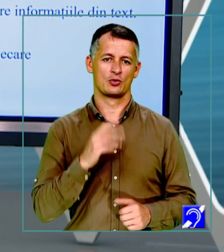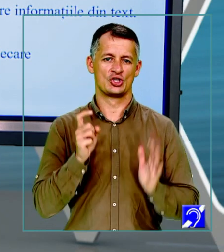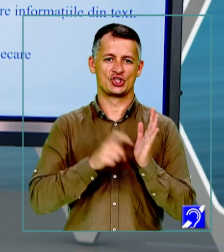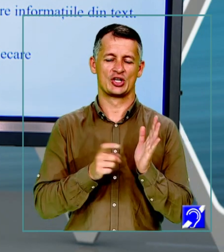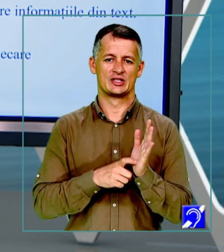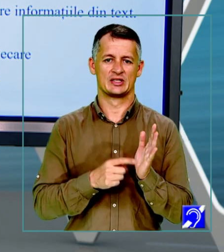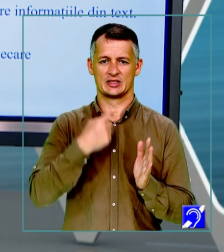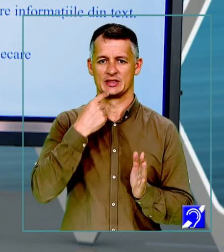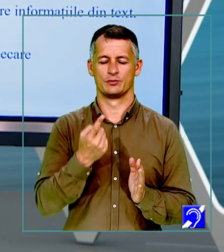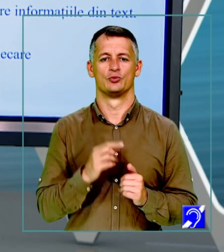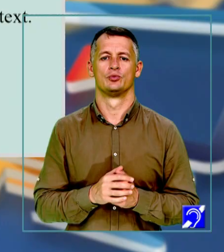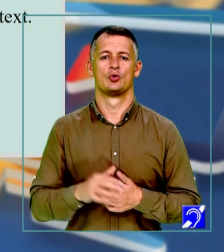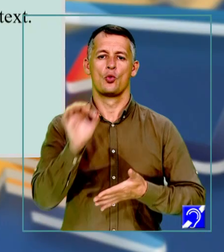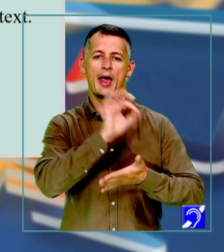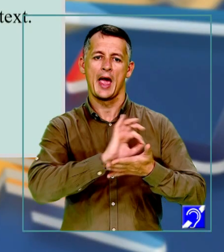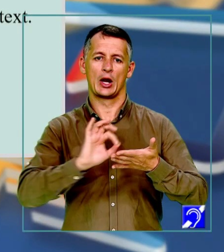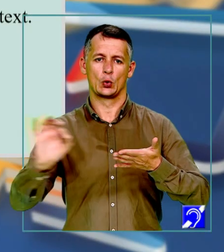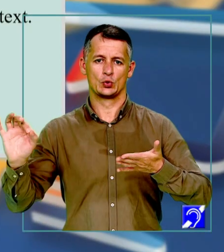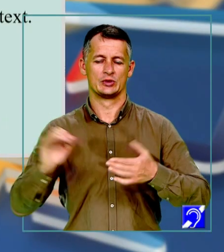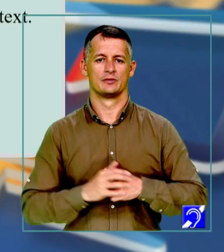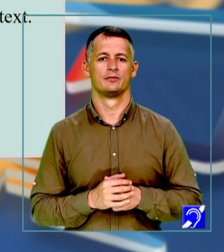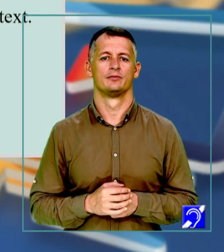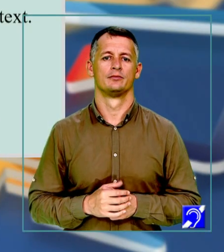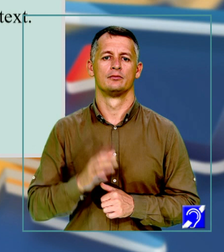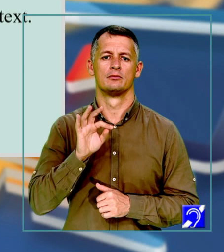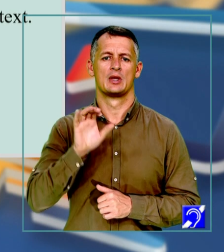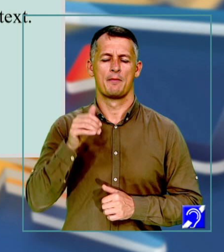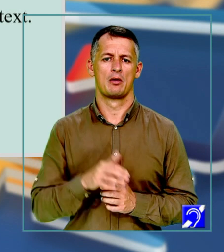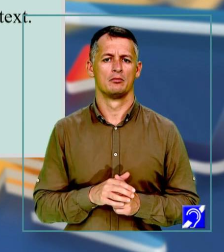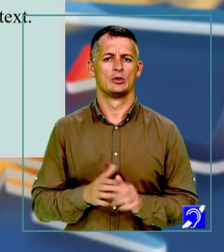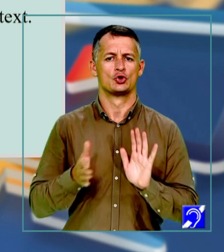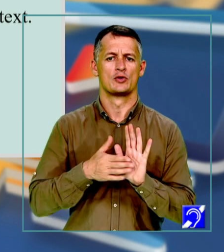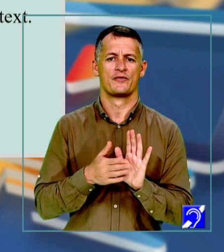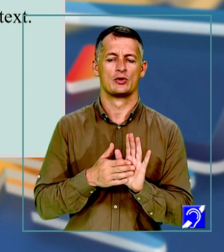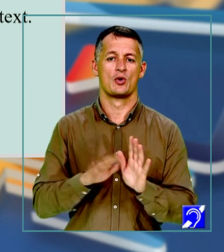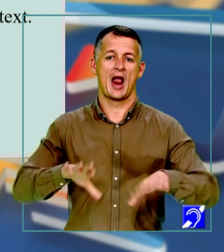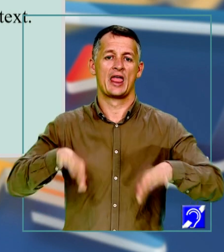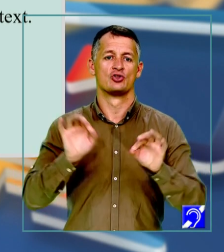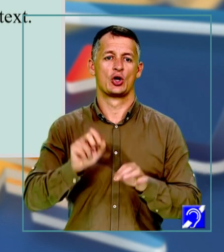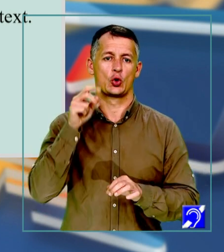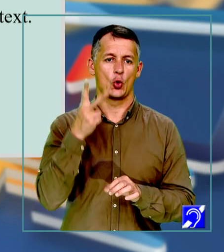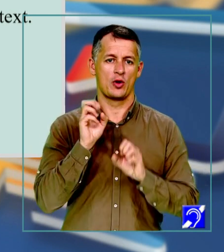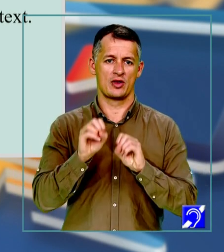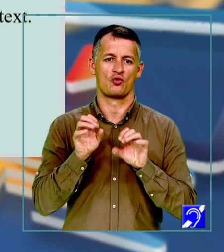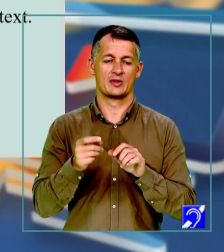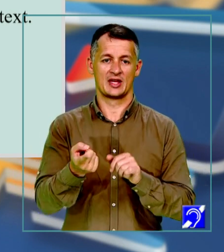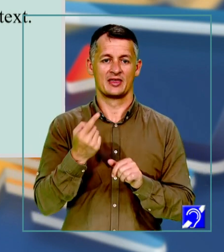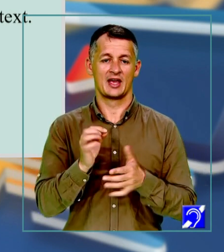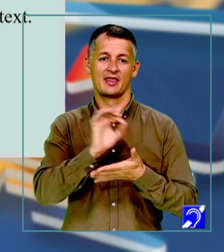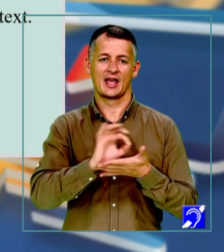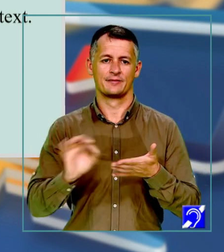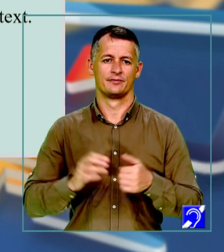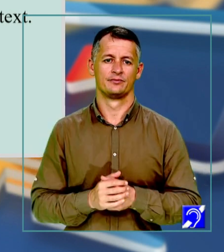menționez într-un enunț tema textului, justificându-mi opțiunea cu două informații din text.